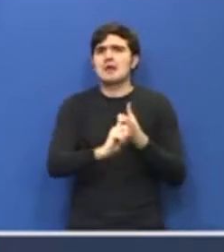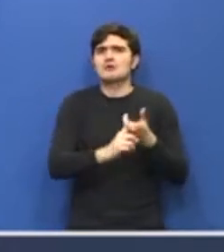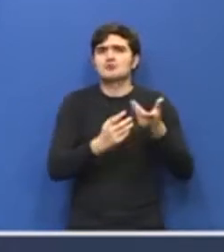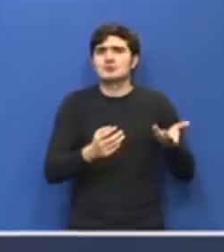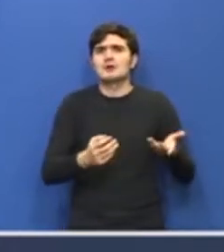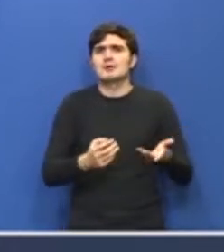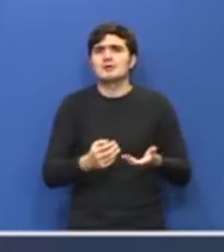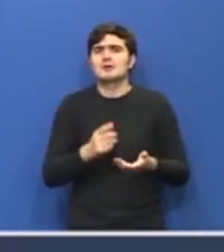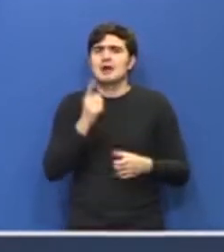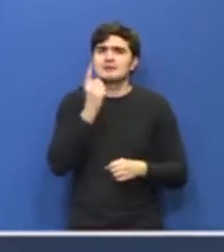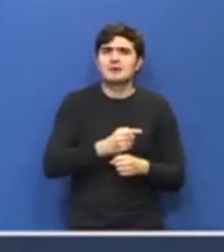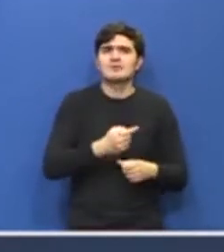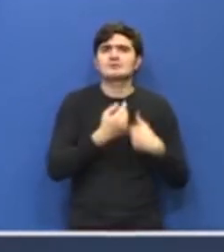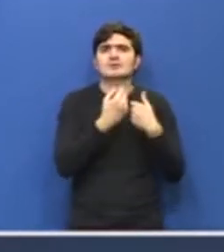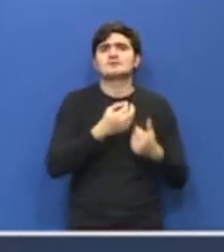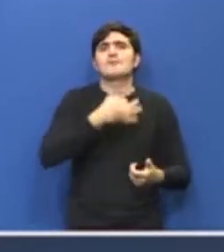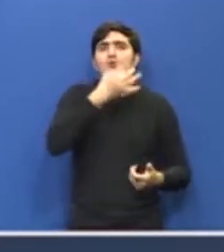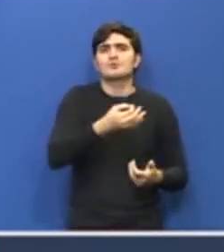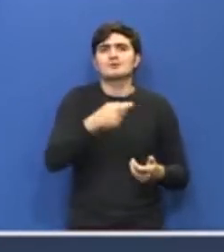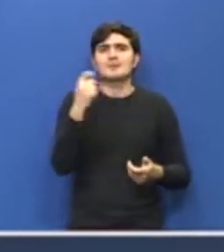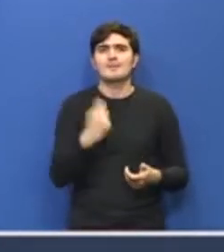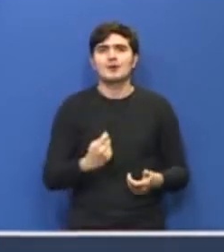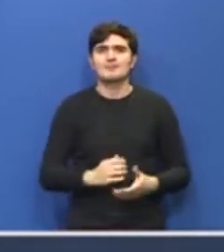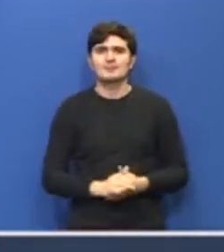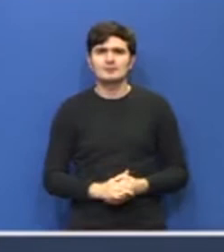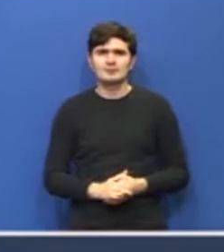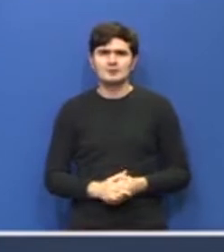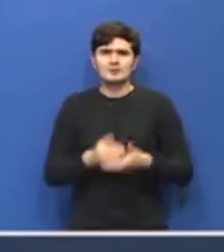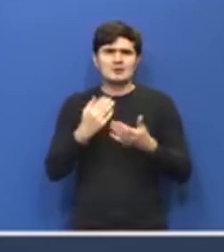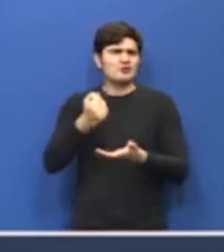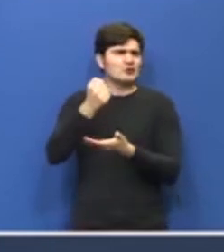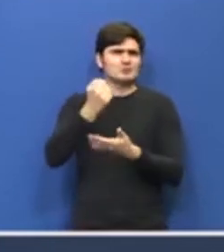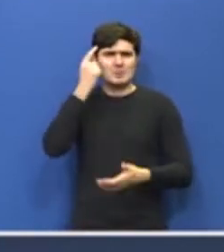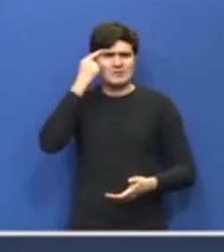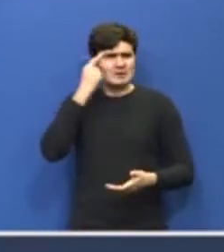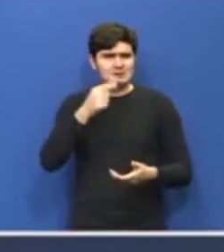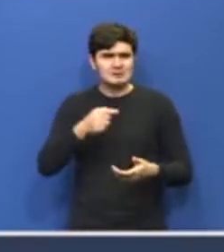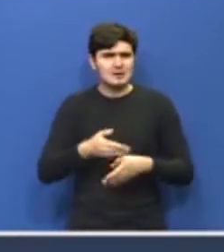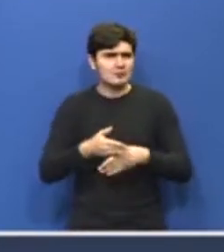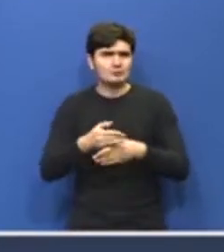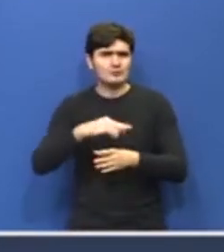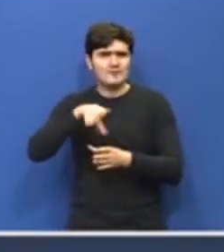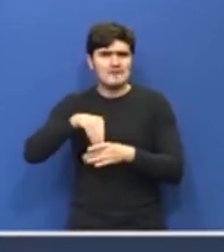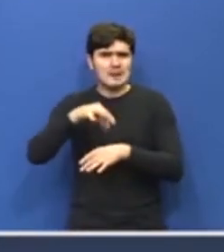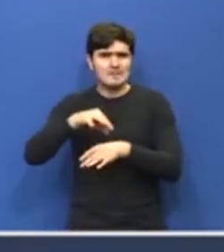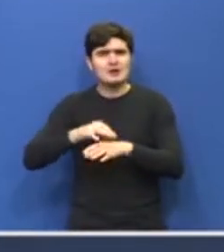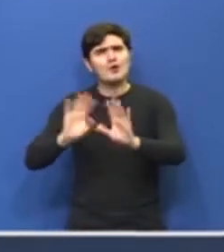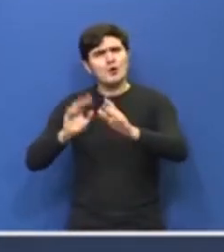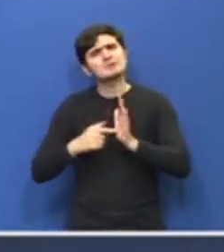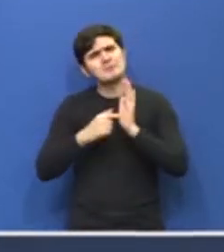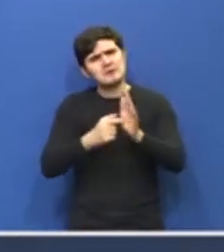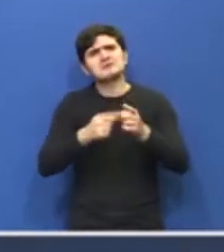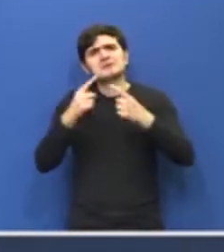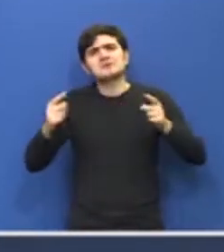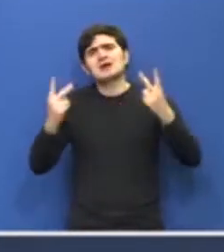care trebuie să se pronunțe pe acest proiect. La ce sumă vă gândiți în acest caz? O să prezentăm detaliile. Vă dați